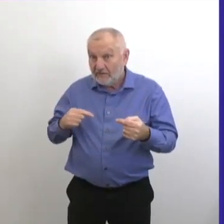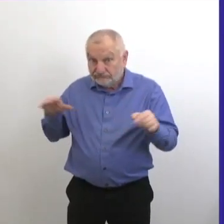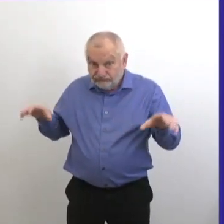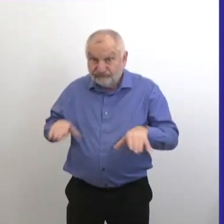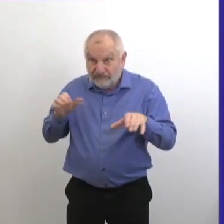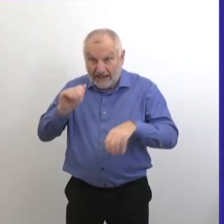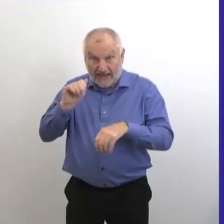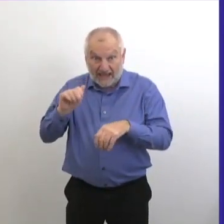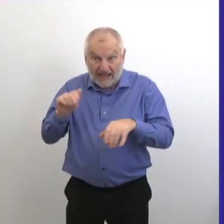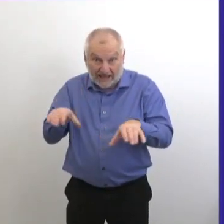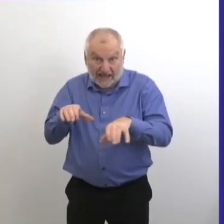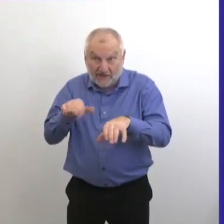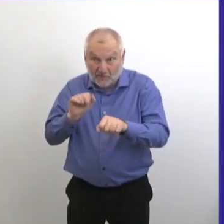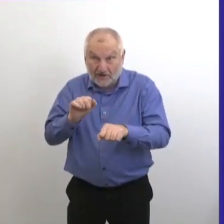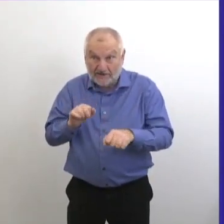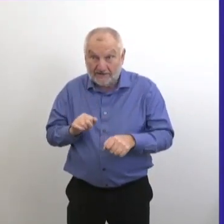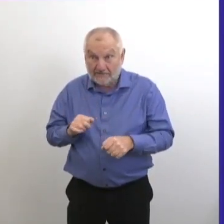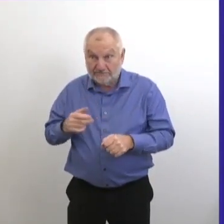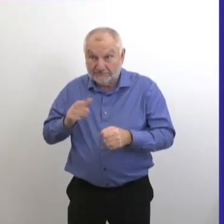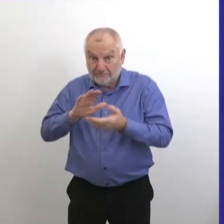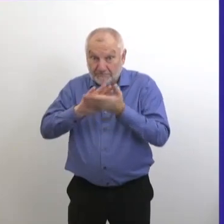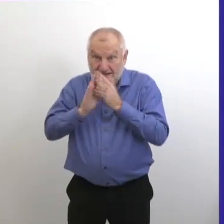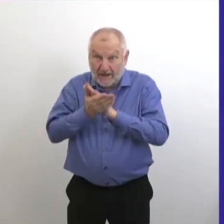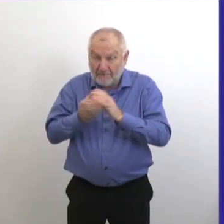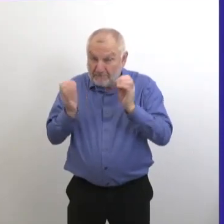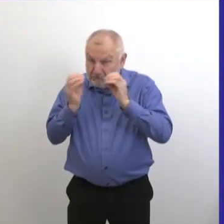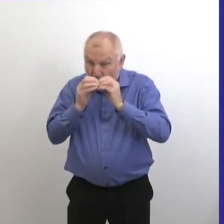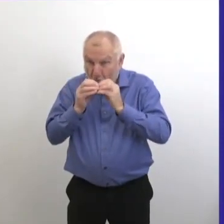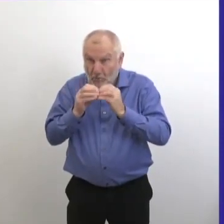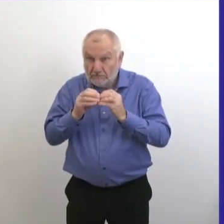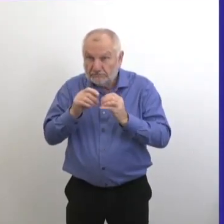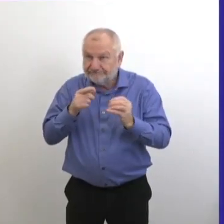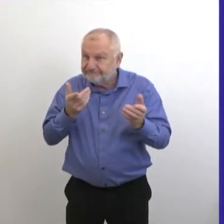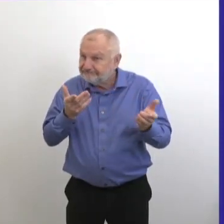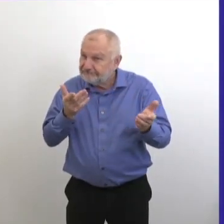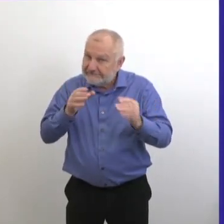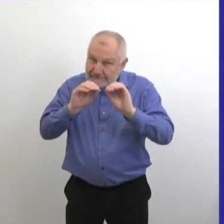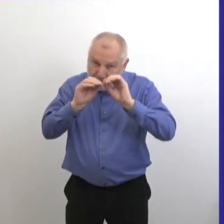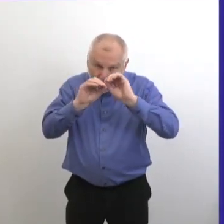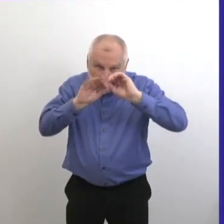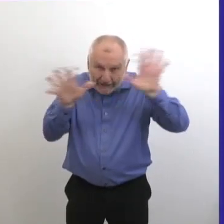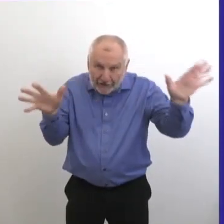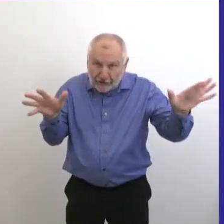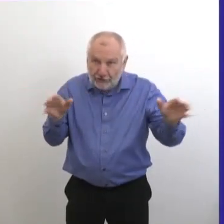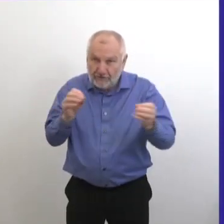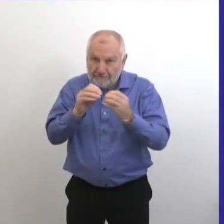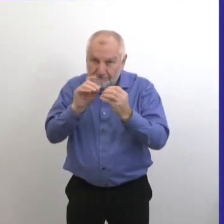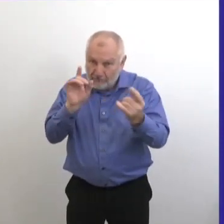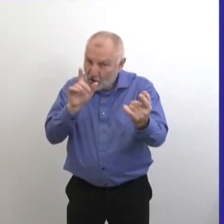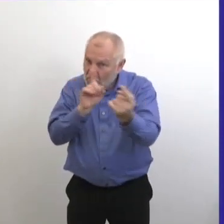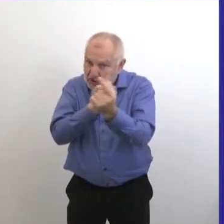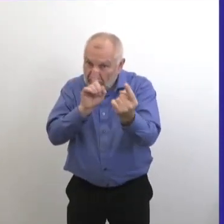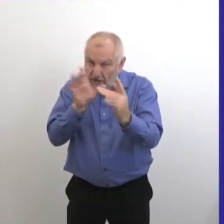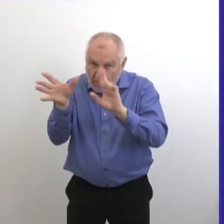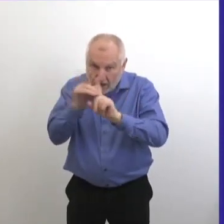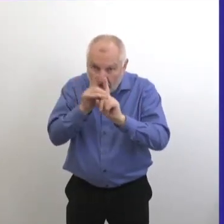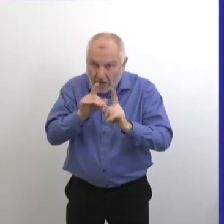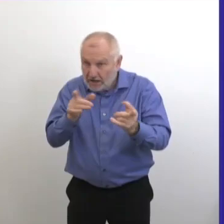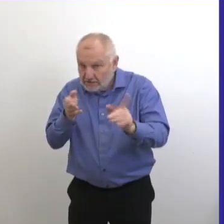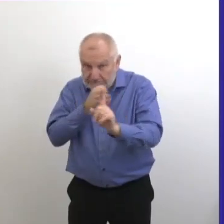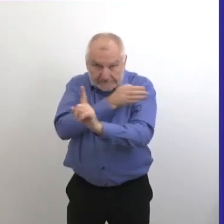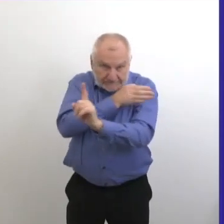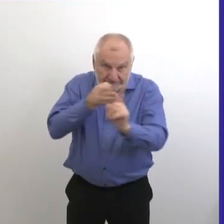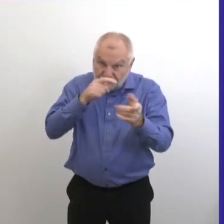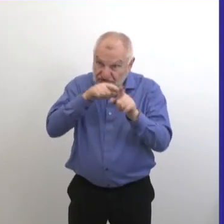a permis de vraiment remporter notre capacité de recherche, des contacts et de surveillance. Nous avons pu finalement rattraper